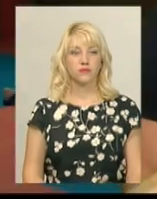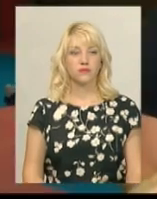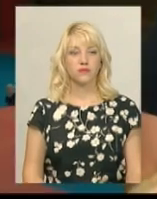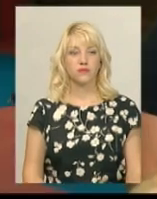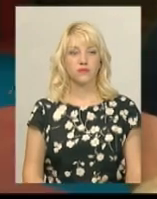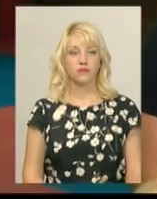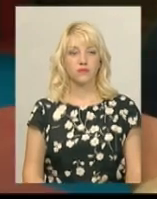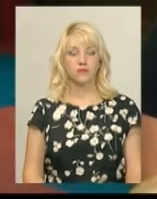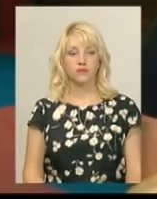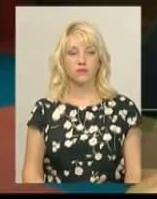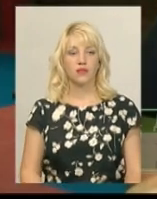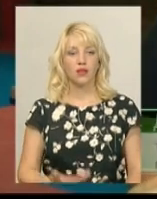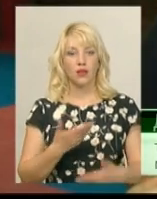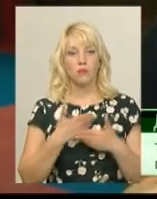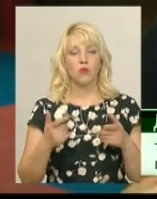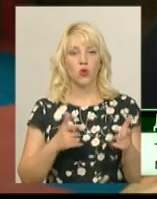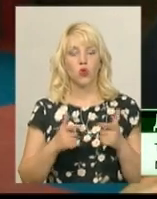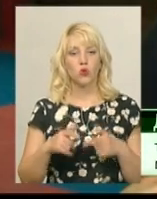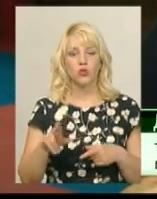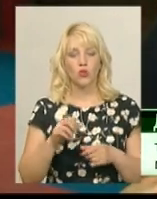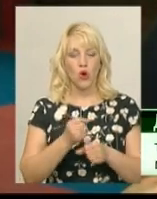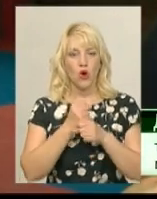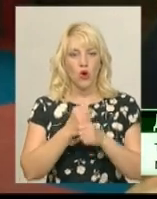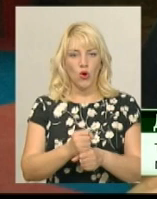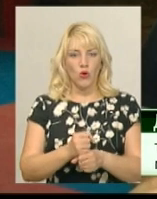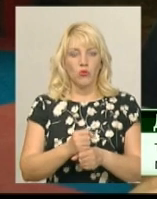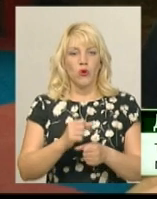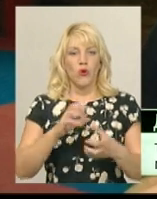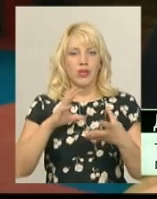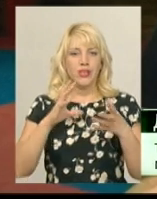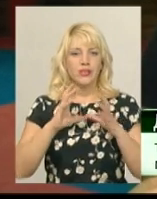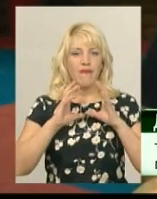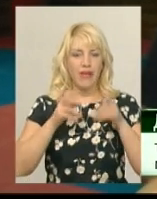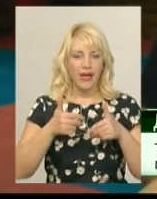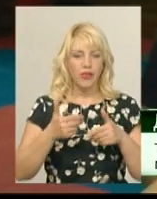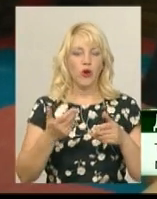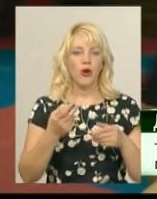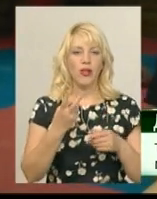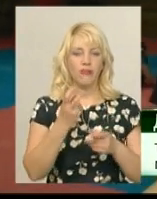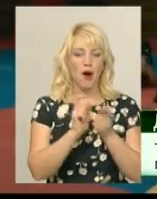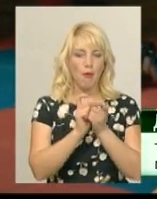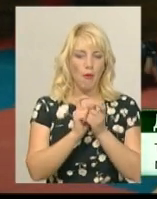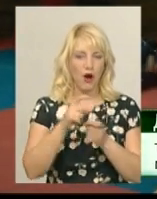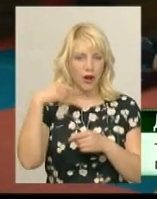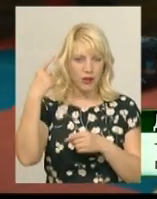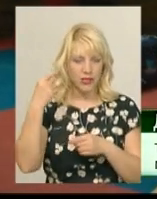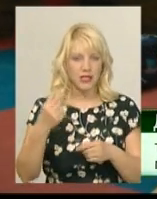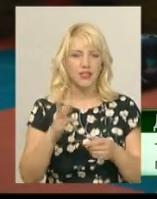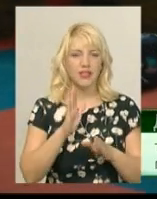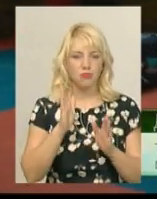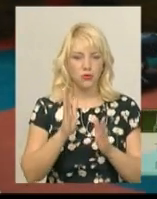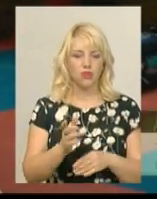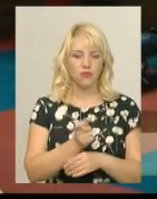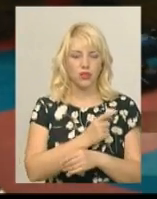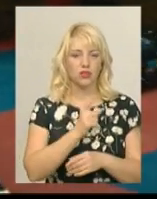Зараз ми готуємося до кубку світу з козацького двобою, який пройде у місті Одеса. Плануємо досягнення біля 12